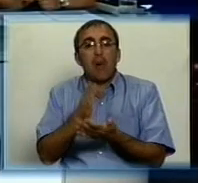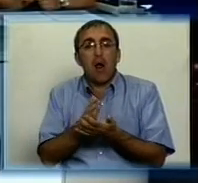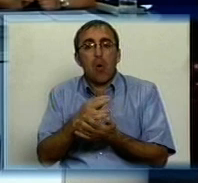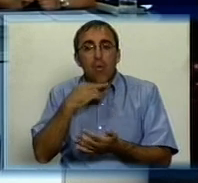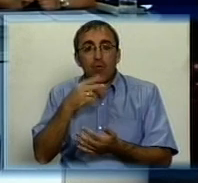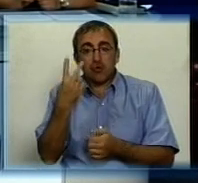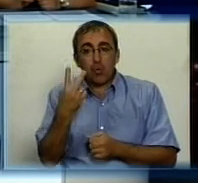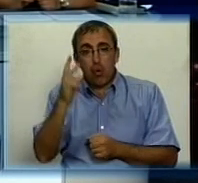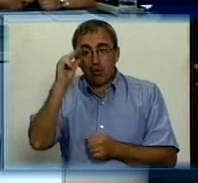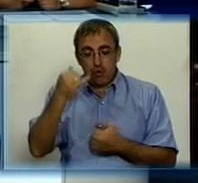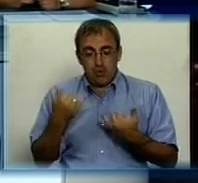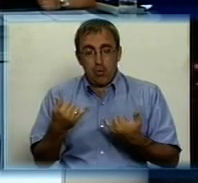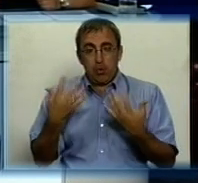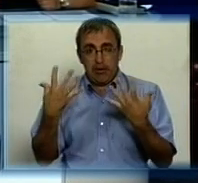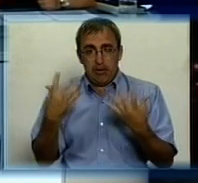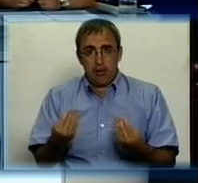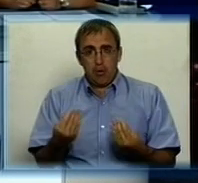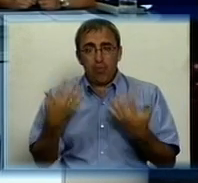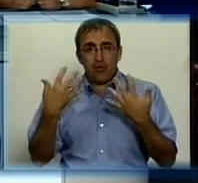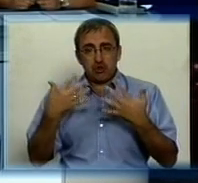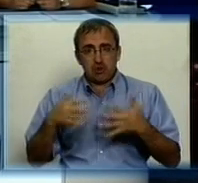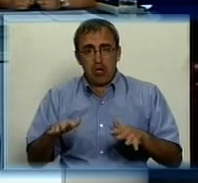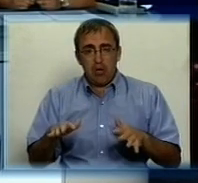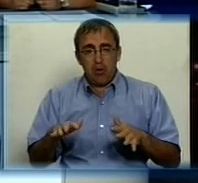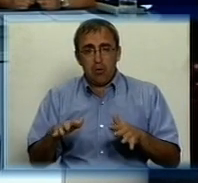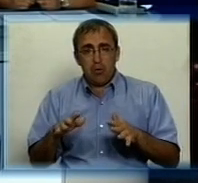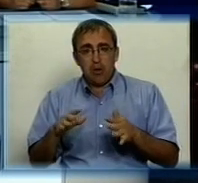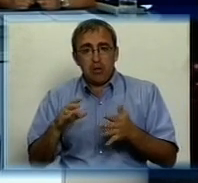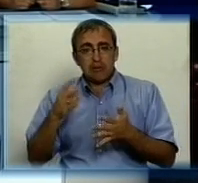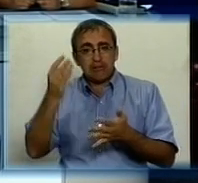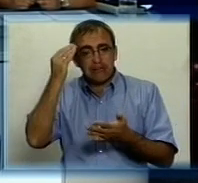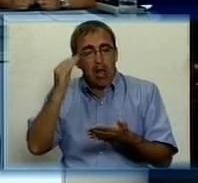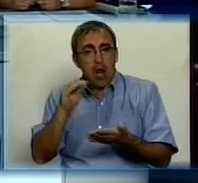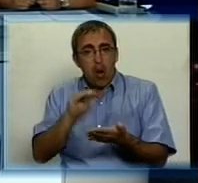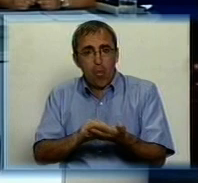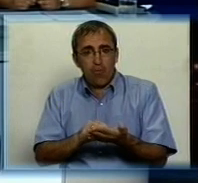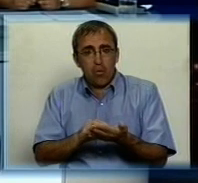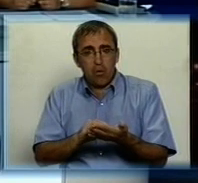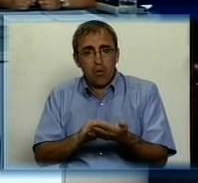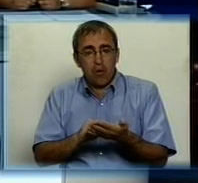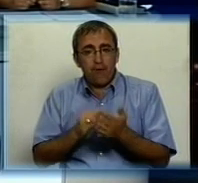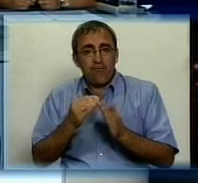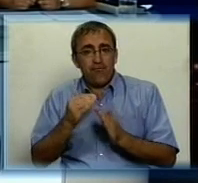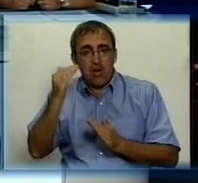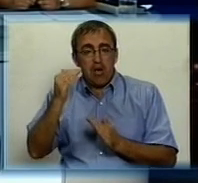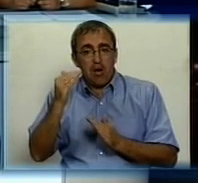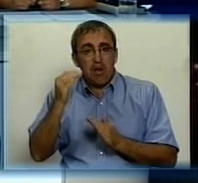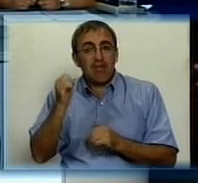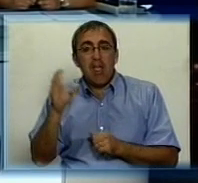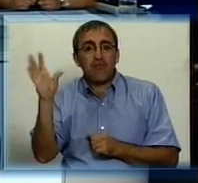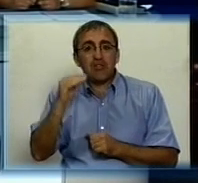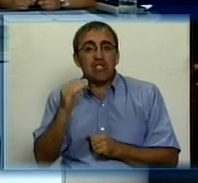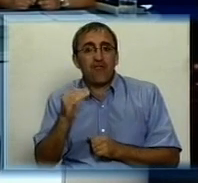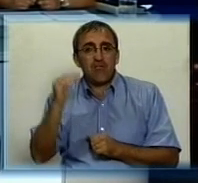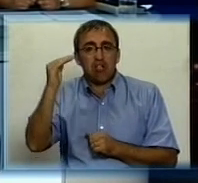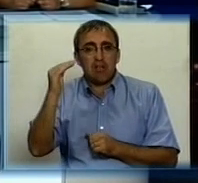числа на сьогоднішній день вже зараховується на певні вищі. Але не всі вищі мають,